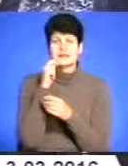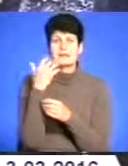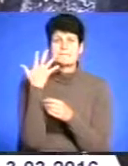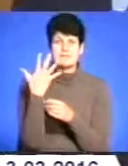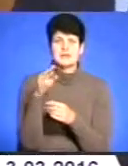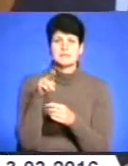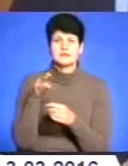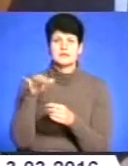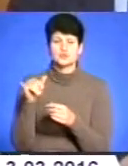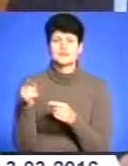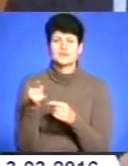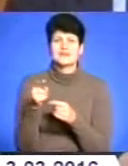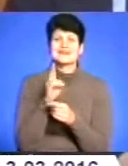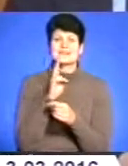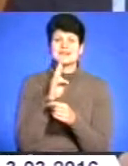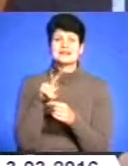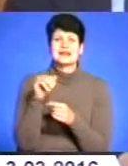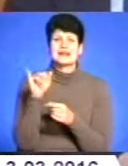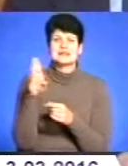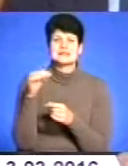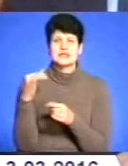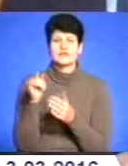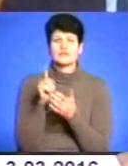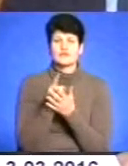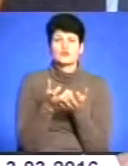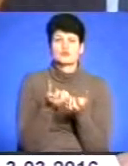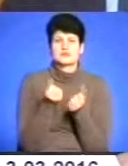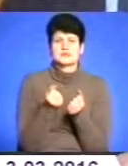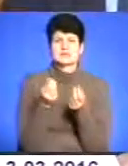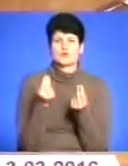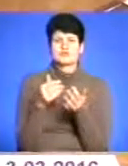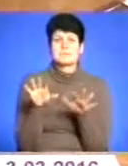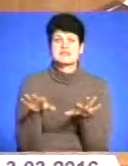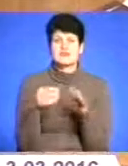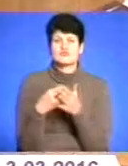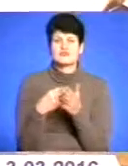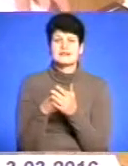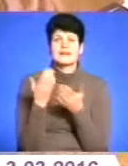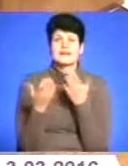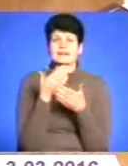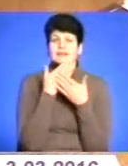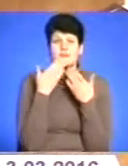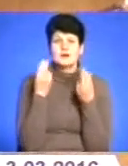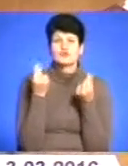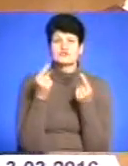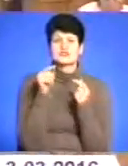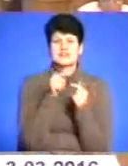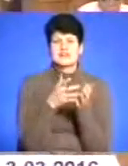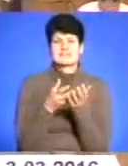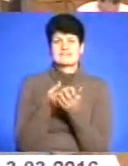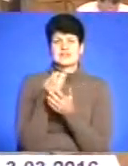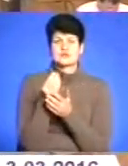Тернополя та Кременецький ліцей повинні утримувати за кошт місцевих бюджетів, які не мають грошей на їх фінансування.